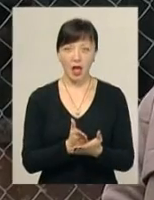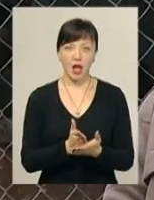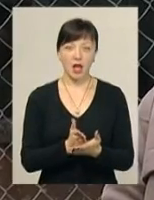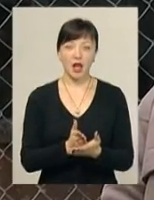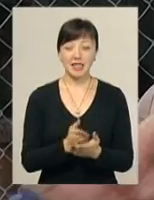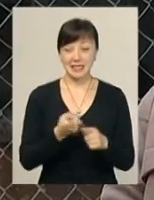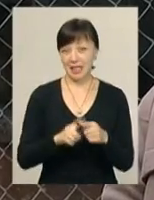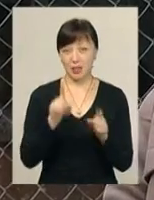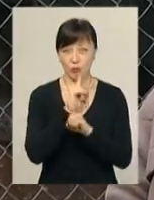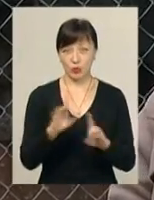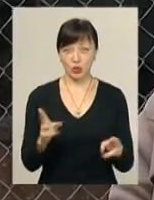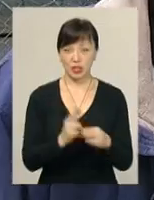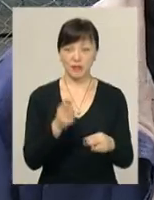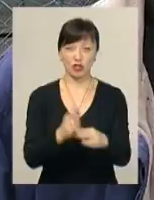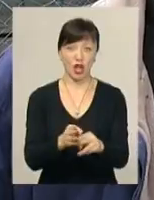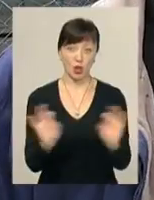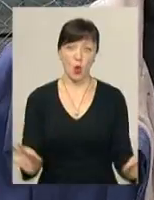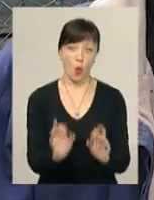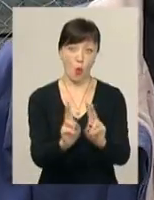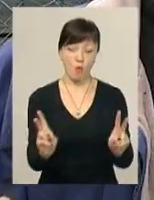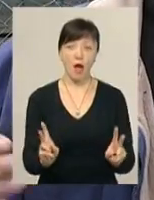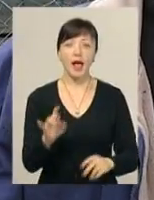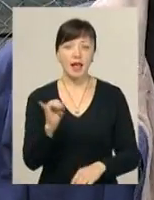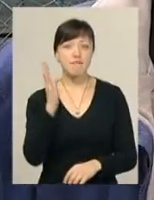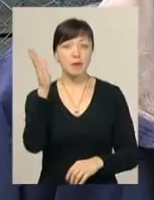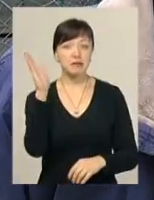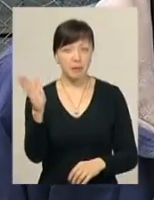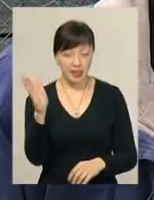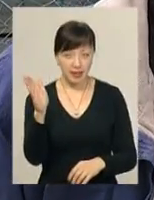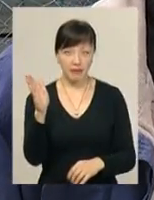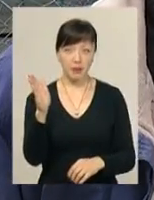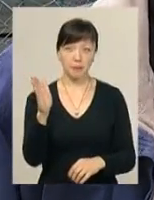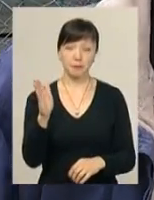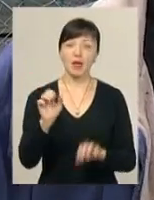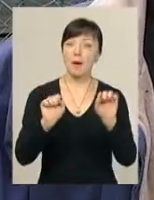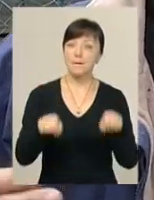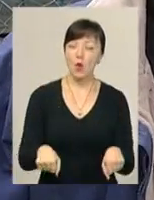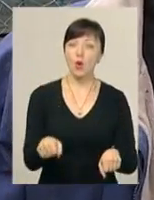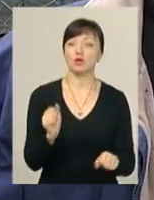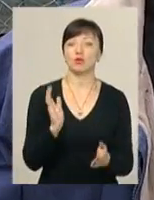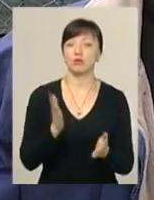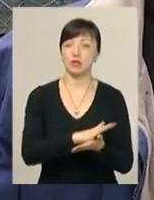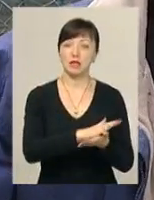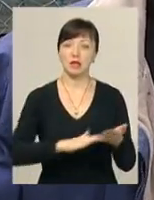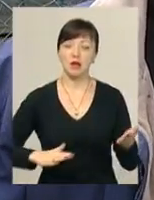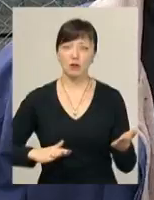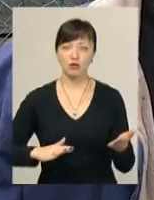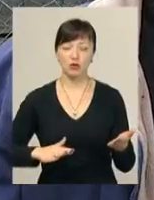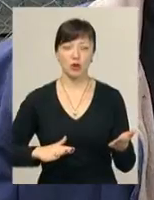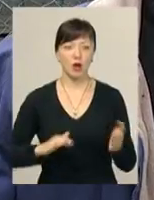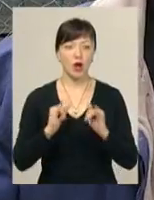не буде, скажімо так, нікому заважати. І в перспективі може бути далі